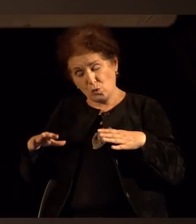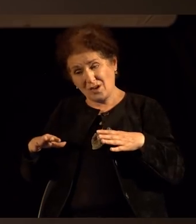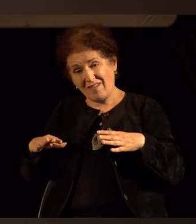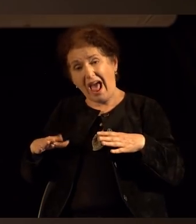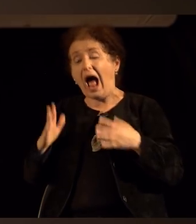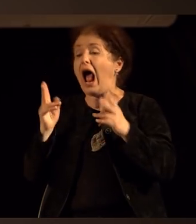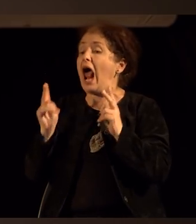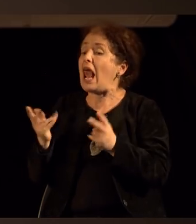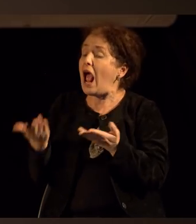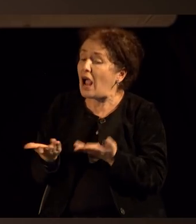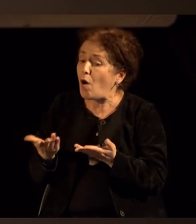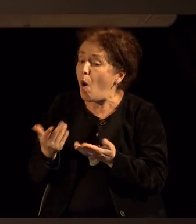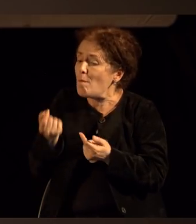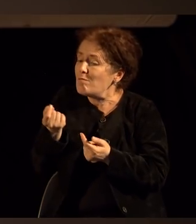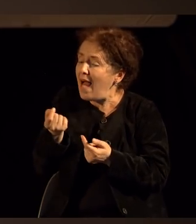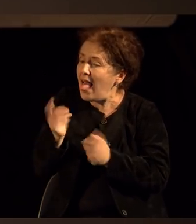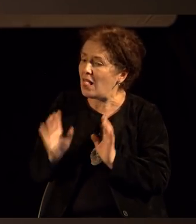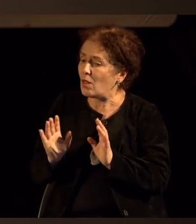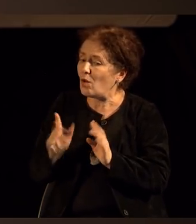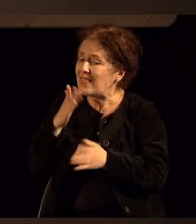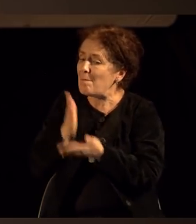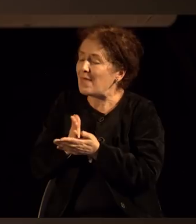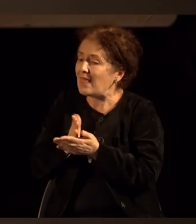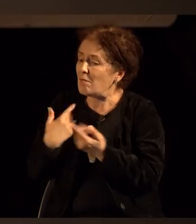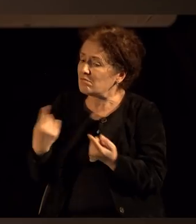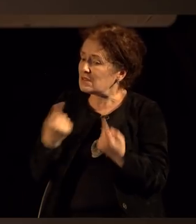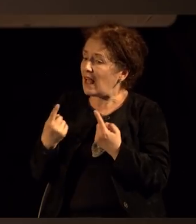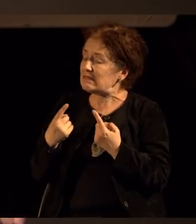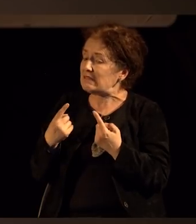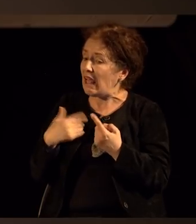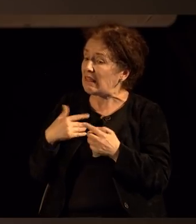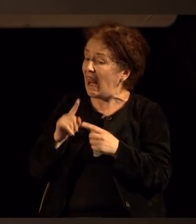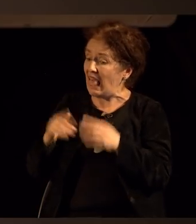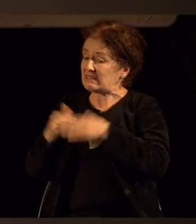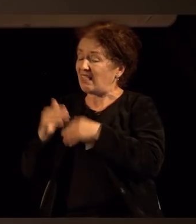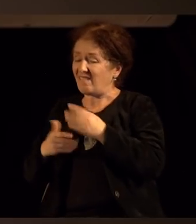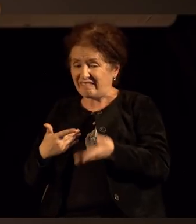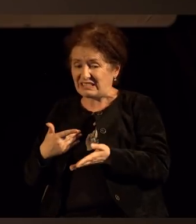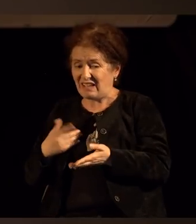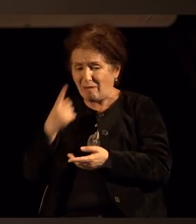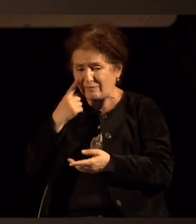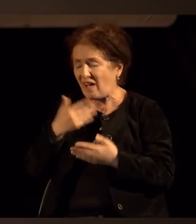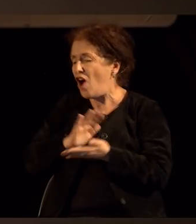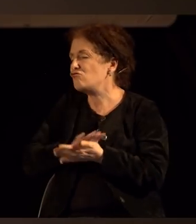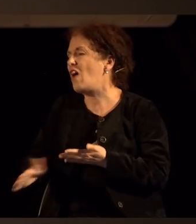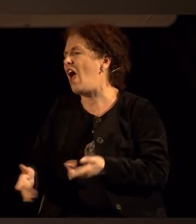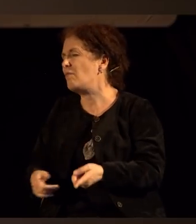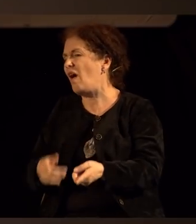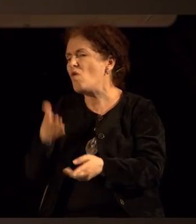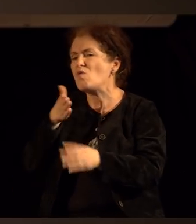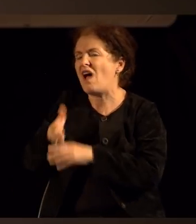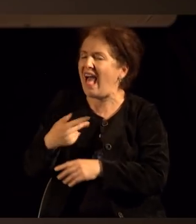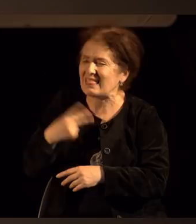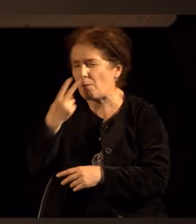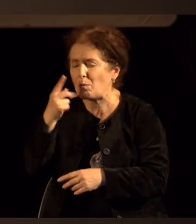како, на кој начин, што помалку да бидеме во состоија на незадоволство. Што помалку да бидеме во